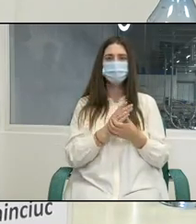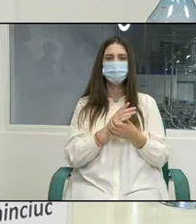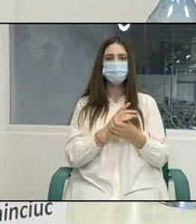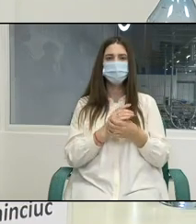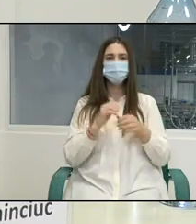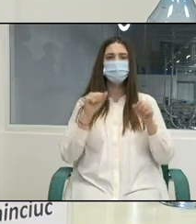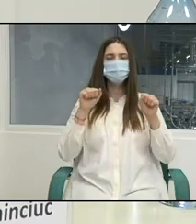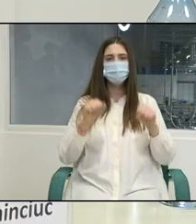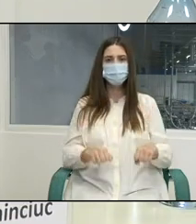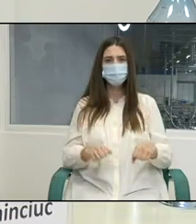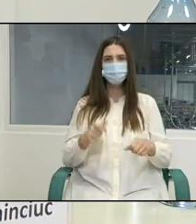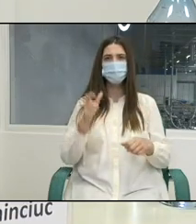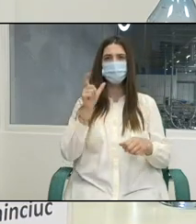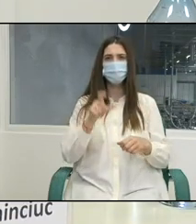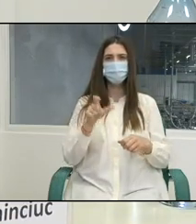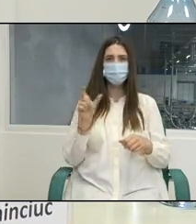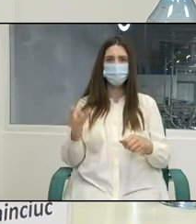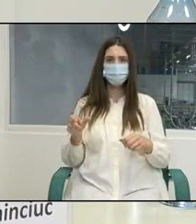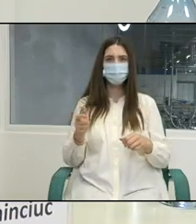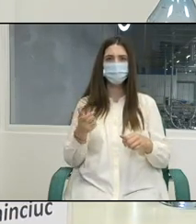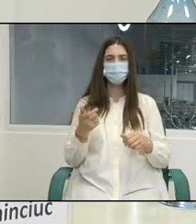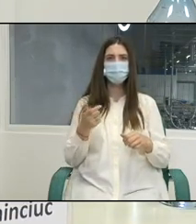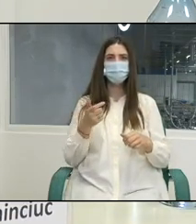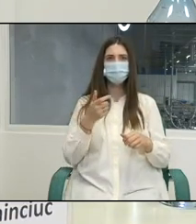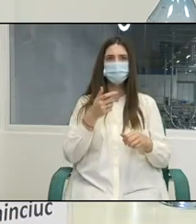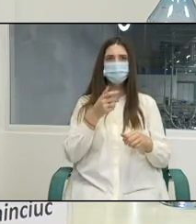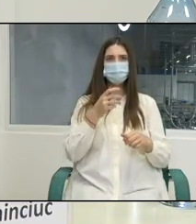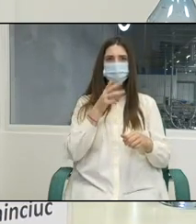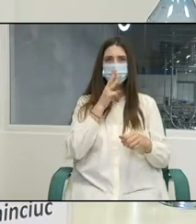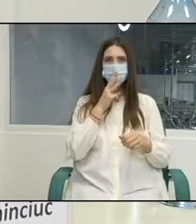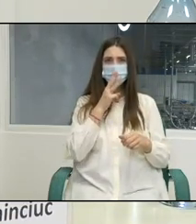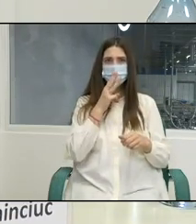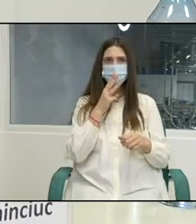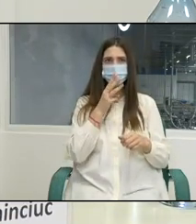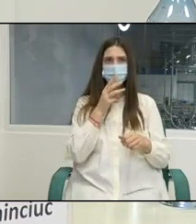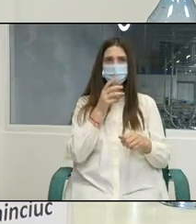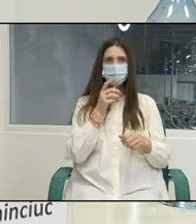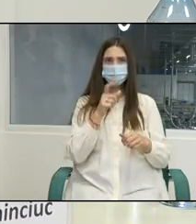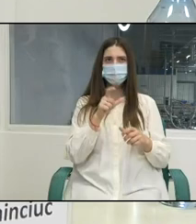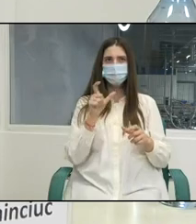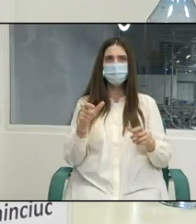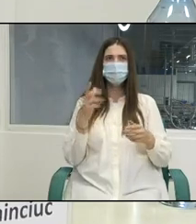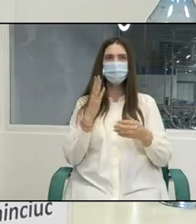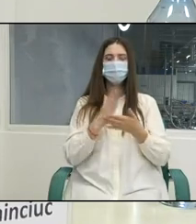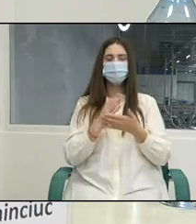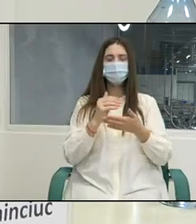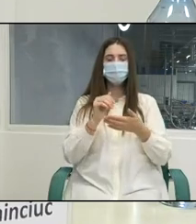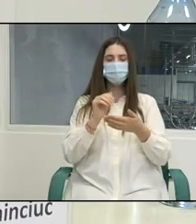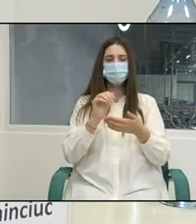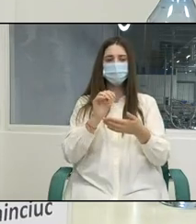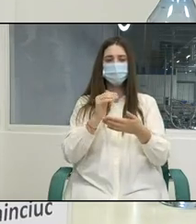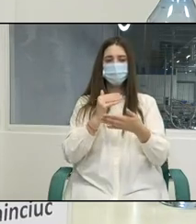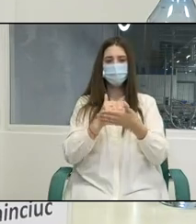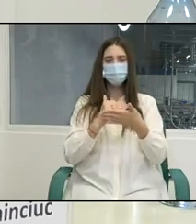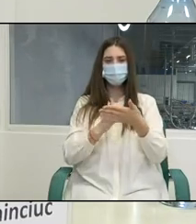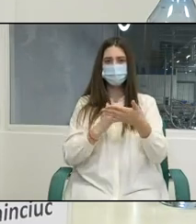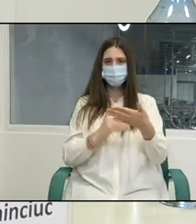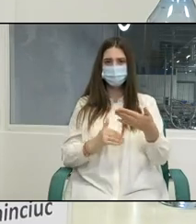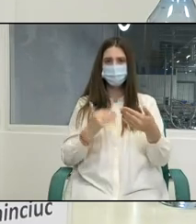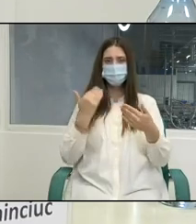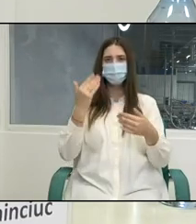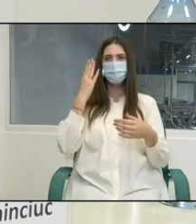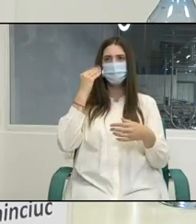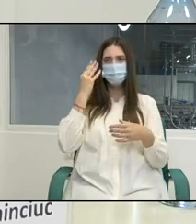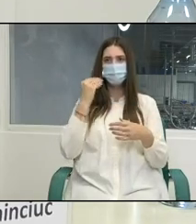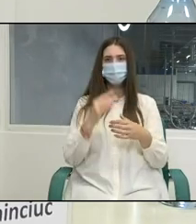drepturilor și garanțiilor existente ale asalaraților, așa cum este prevăzut în articolul 371 din acordul de asociere Republica